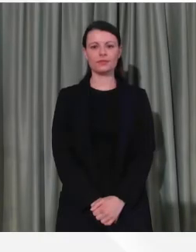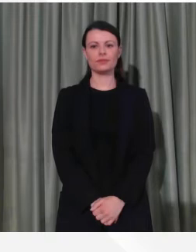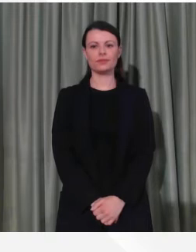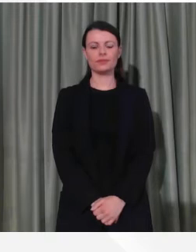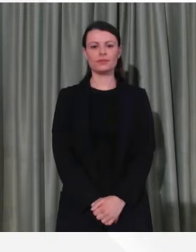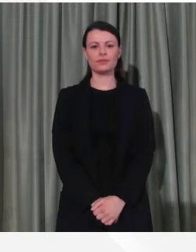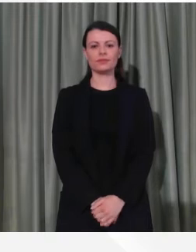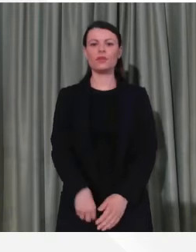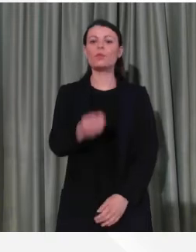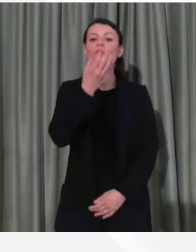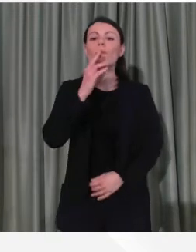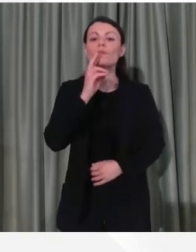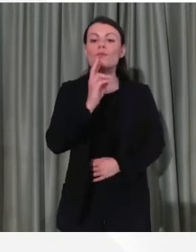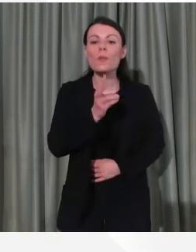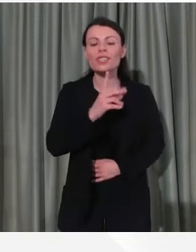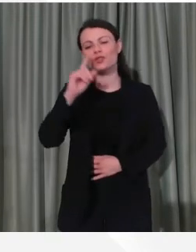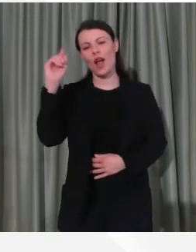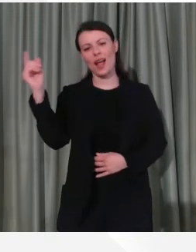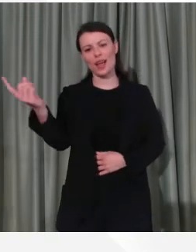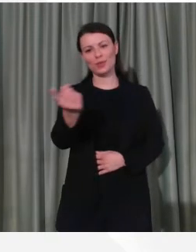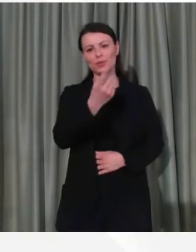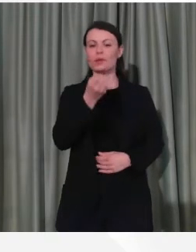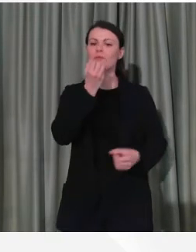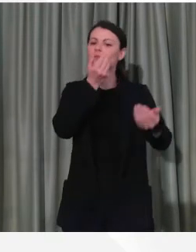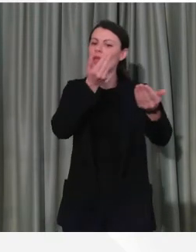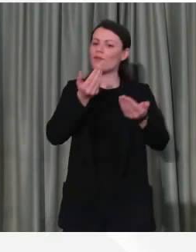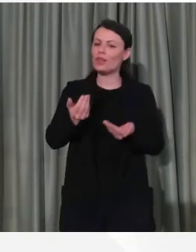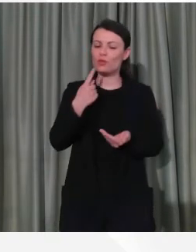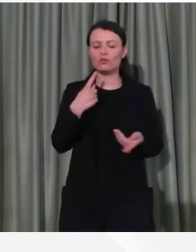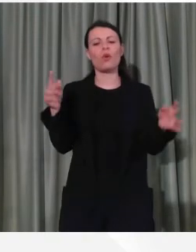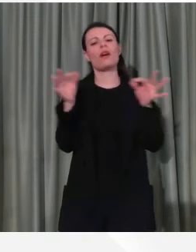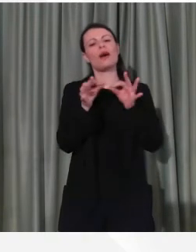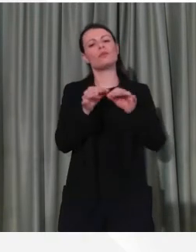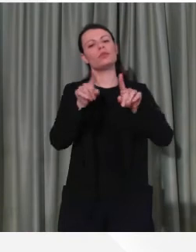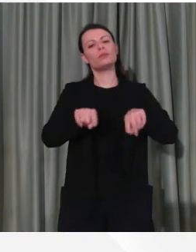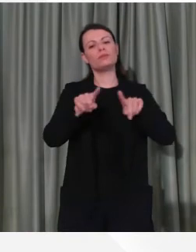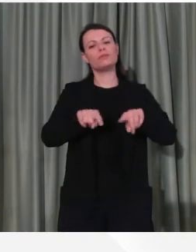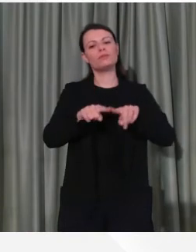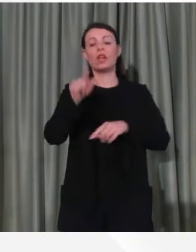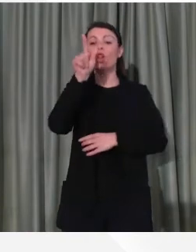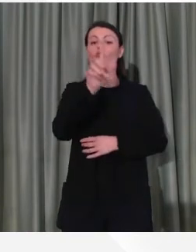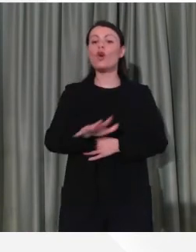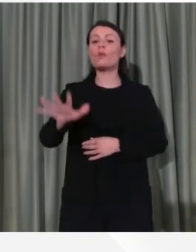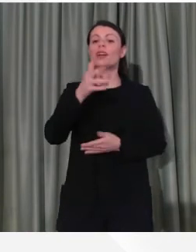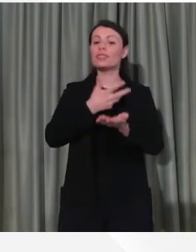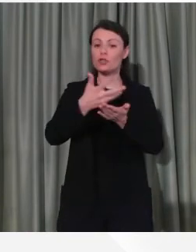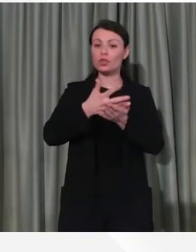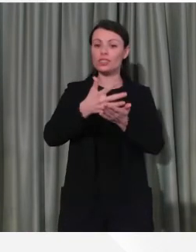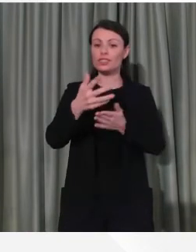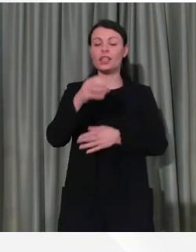Buon pomeriggio a tutti e benvenuti al consueto appuntamento con Lombardia Notizie Online.